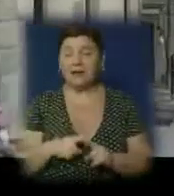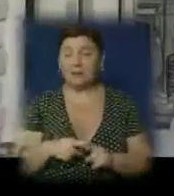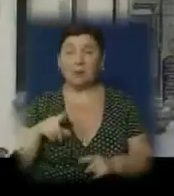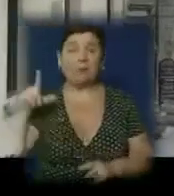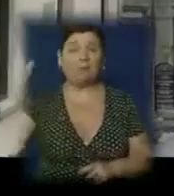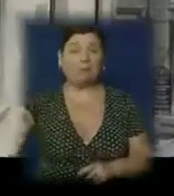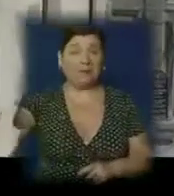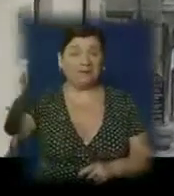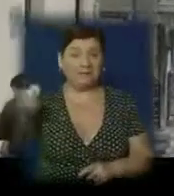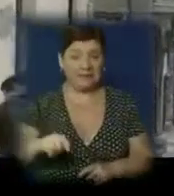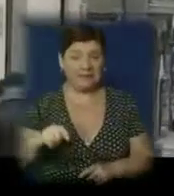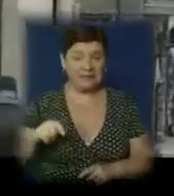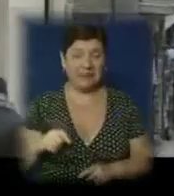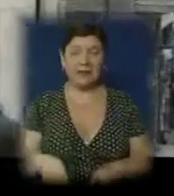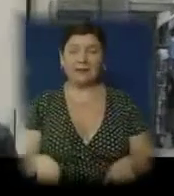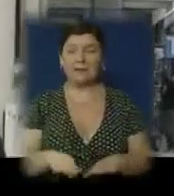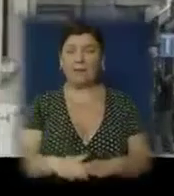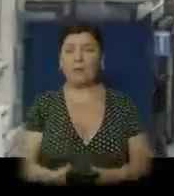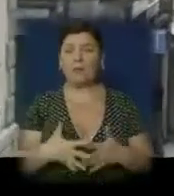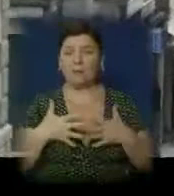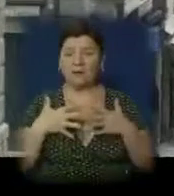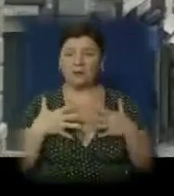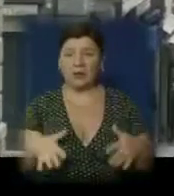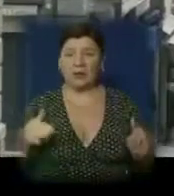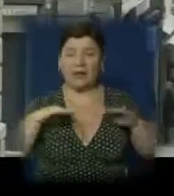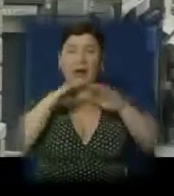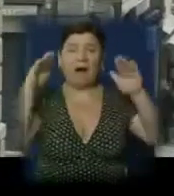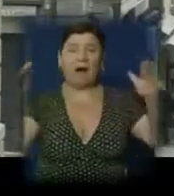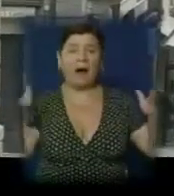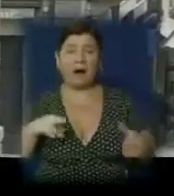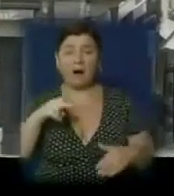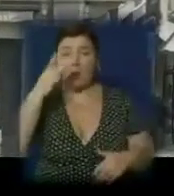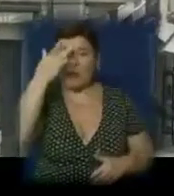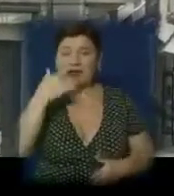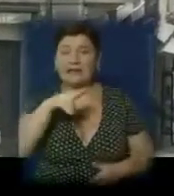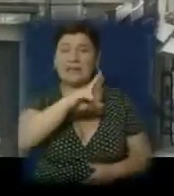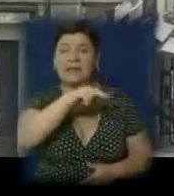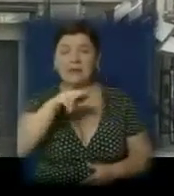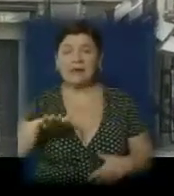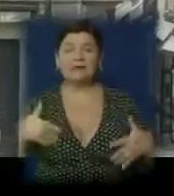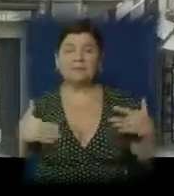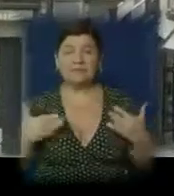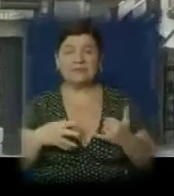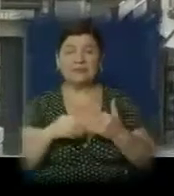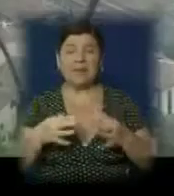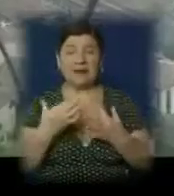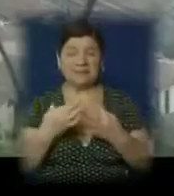'їзді, великий не баннер, а арка, на якій написано по-италіськи «Вас приветствую, земля свободы».